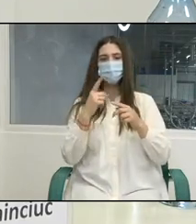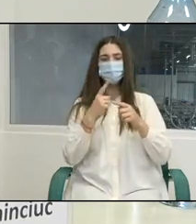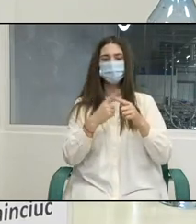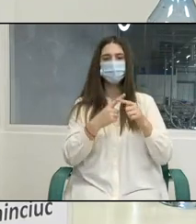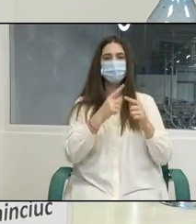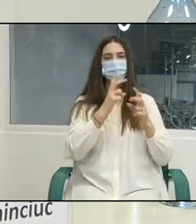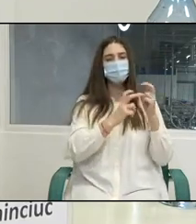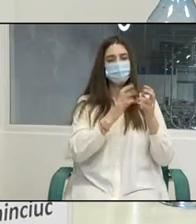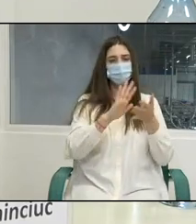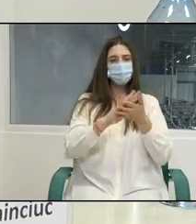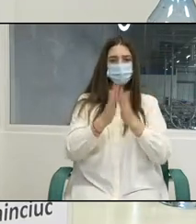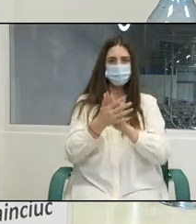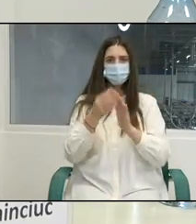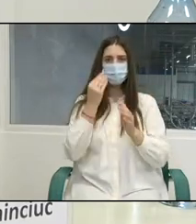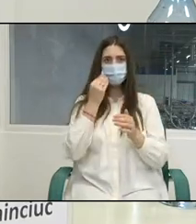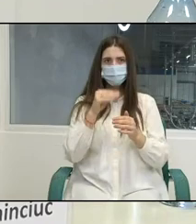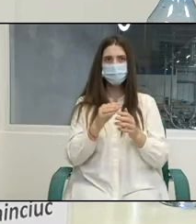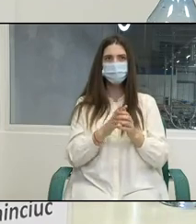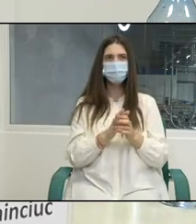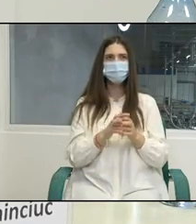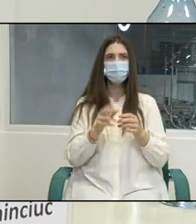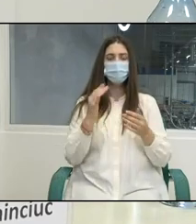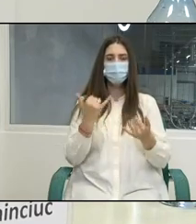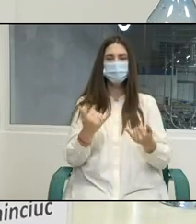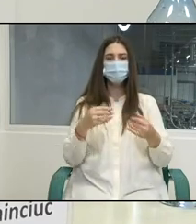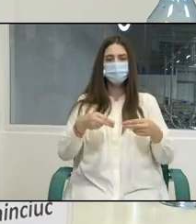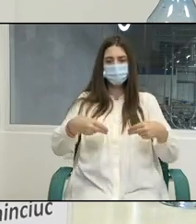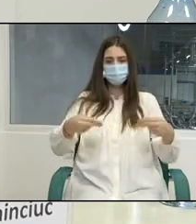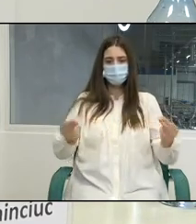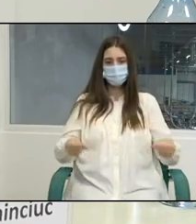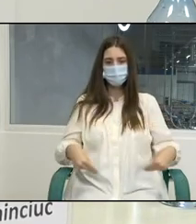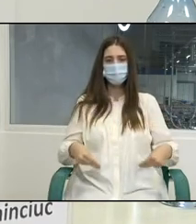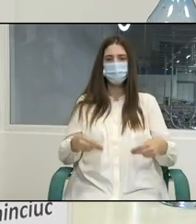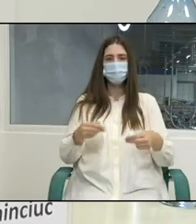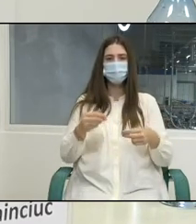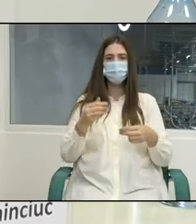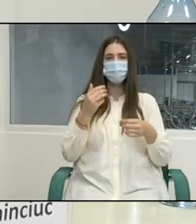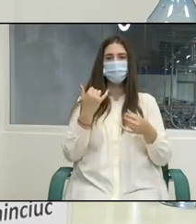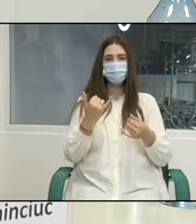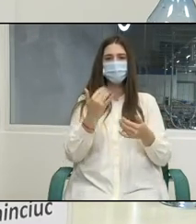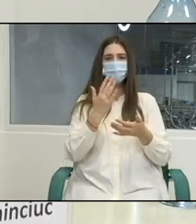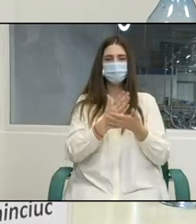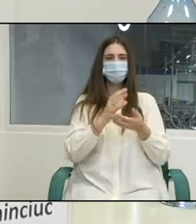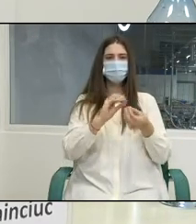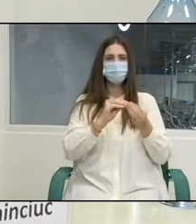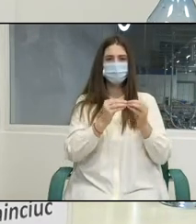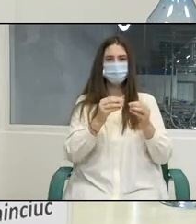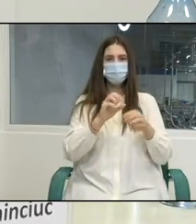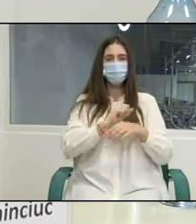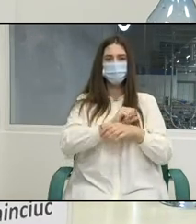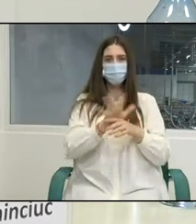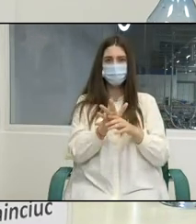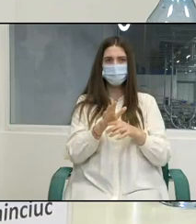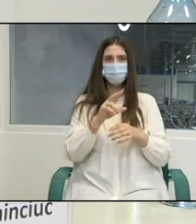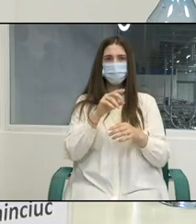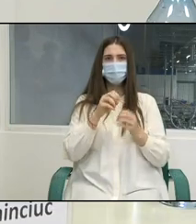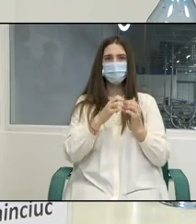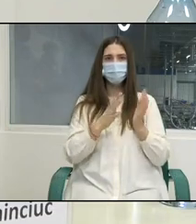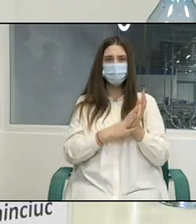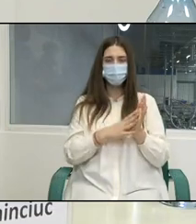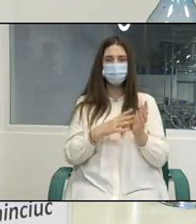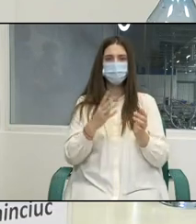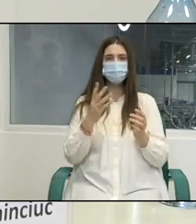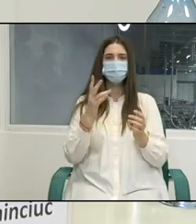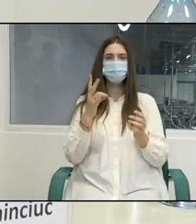programului de țară se desfășoară într-o perioadă de criză sanitară și pandemică, fără precedent atât la nivel